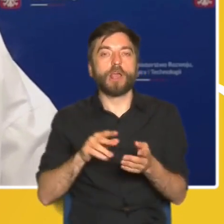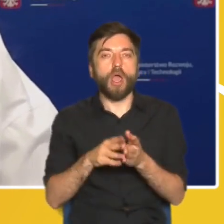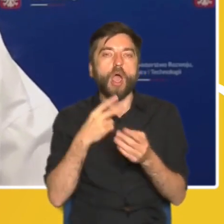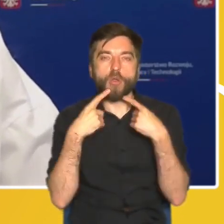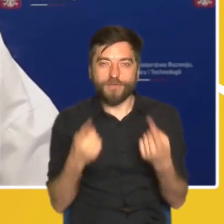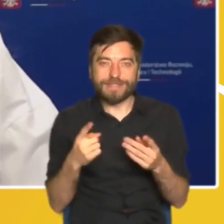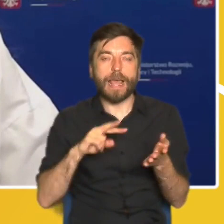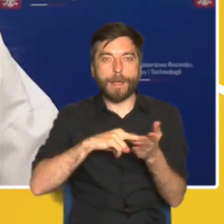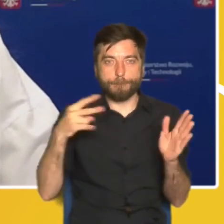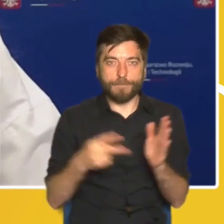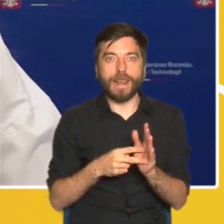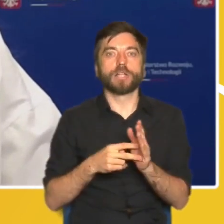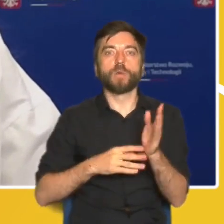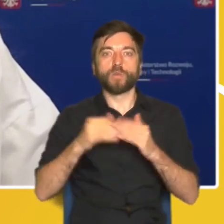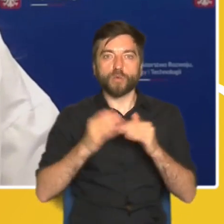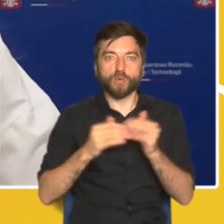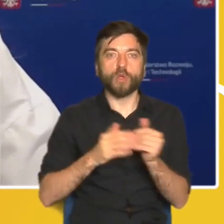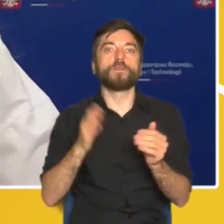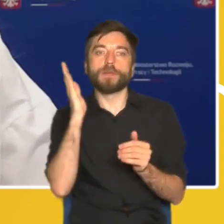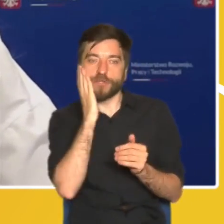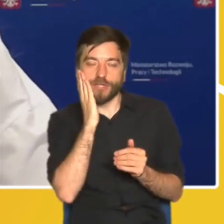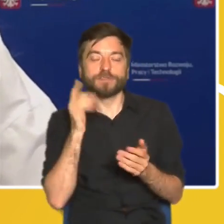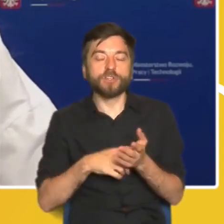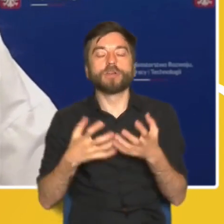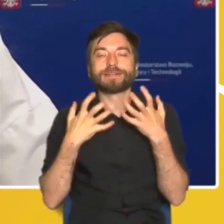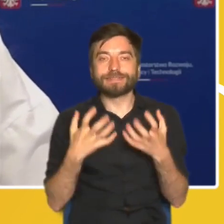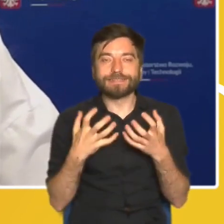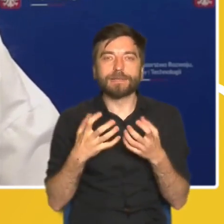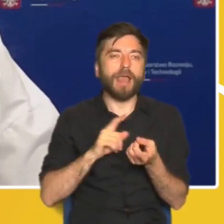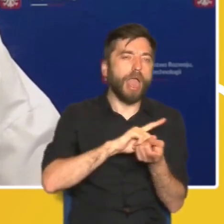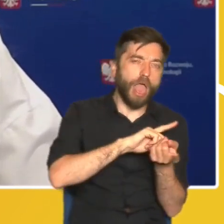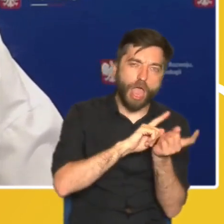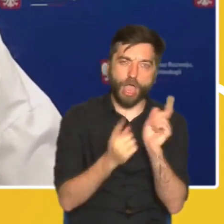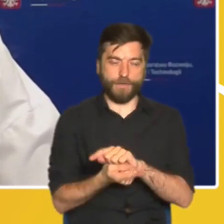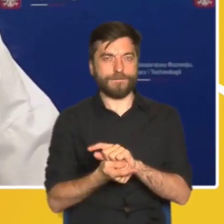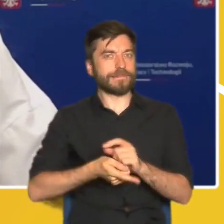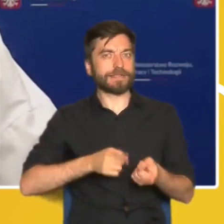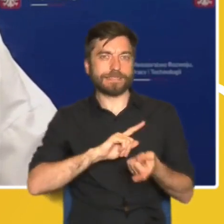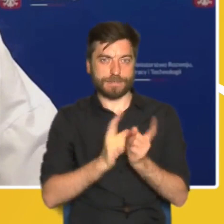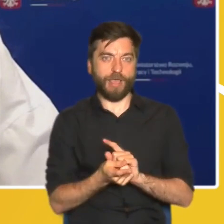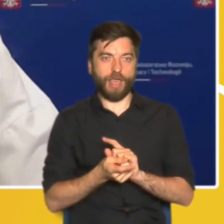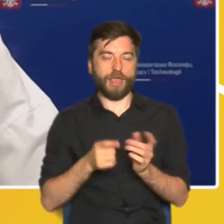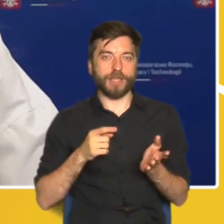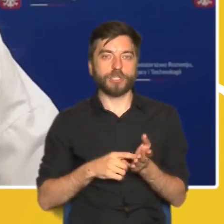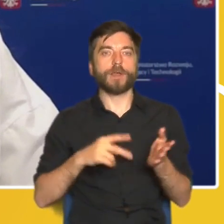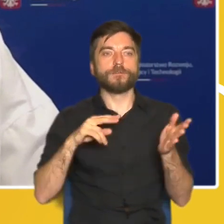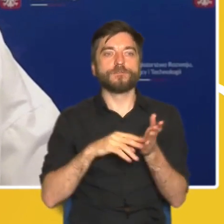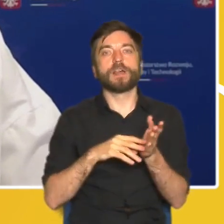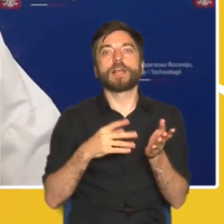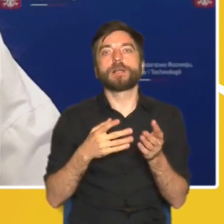przestrzenne i mieszkalnictwo dążymy do ewolucyjnych zmian w instrumentarium planistycznym,